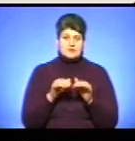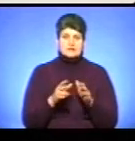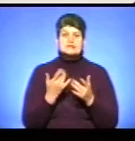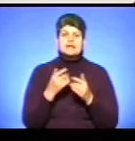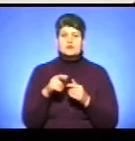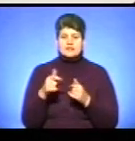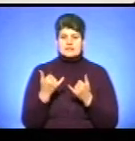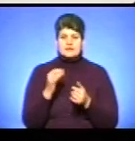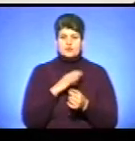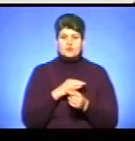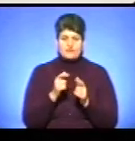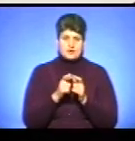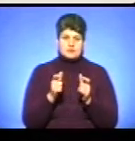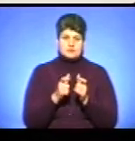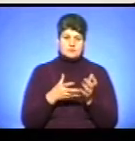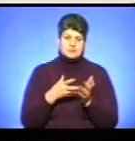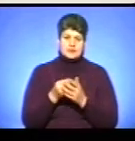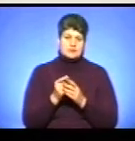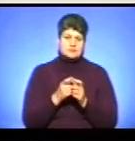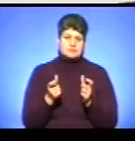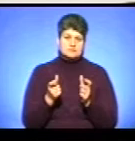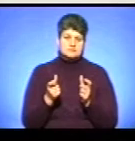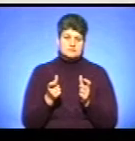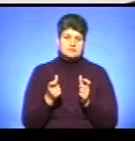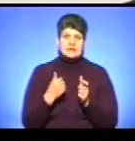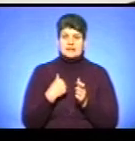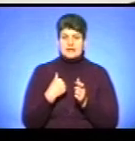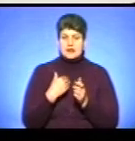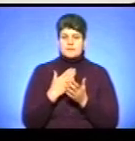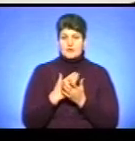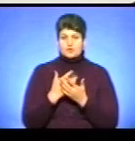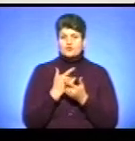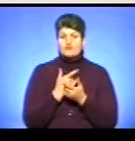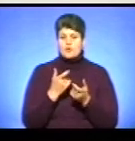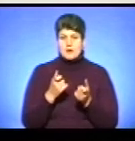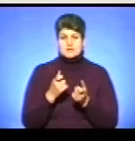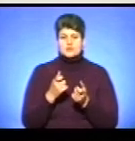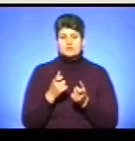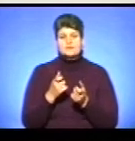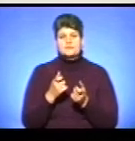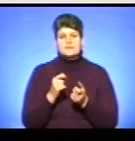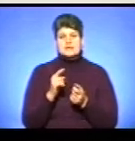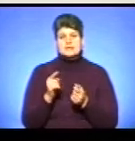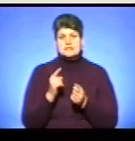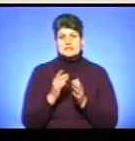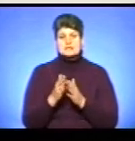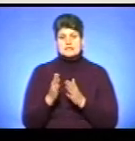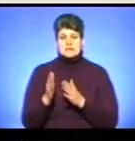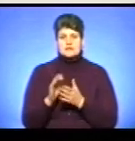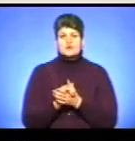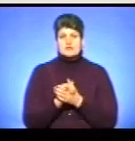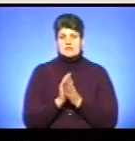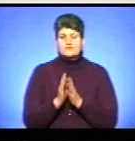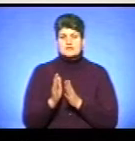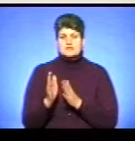використовують зараз картки? Розраховується за допомогою картки? Я маю інформацію з Товариства